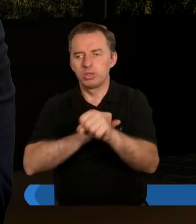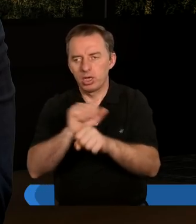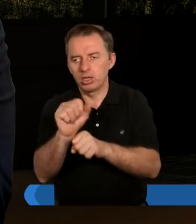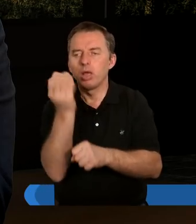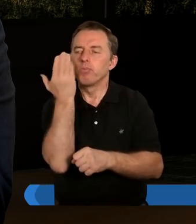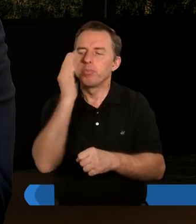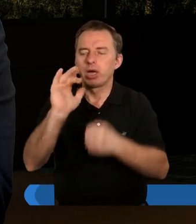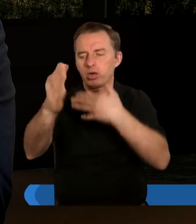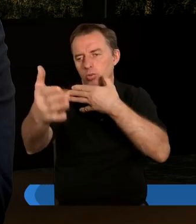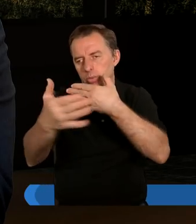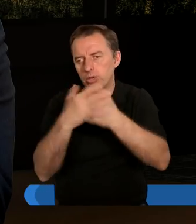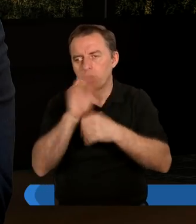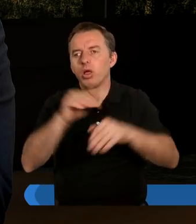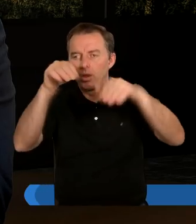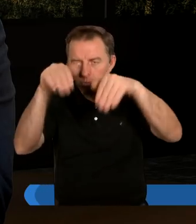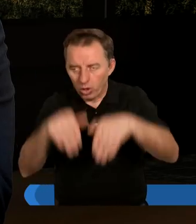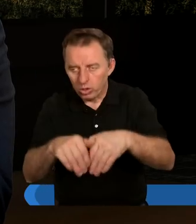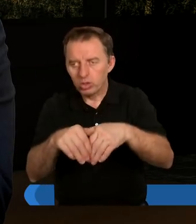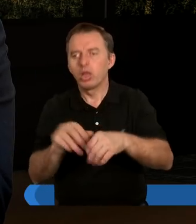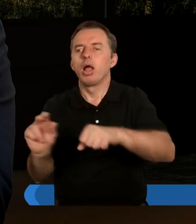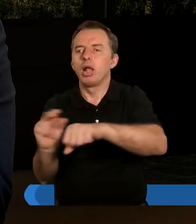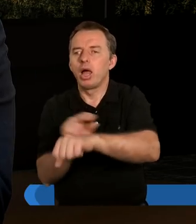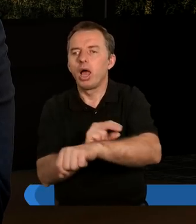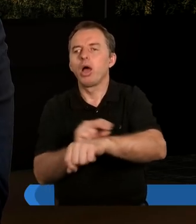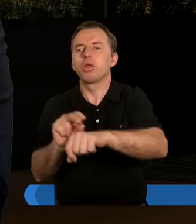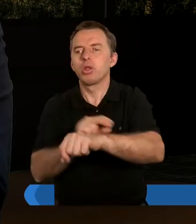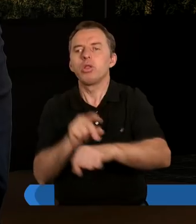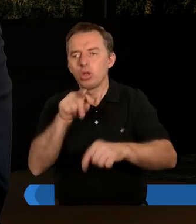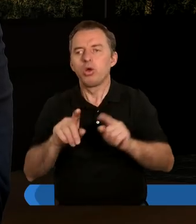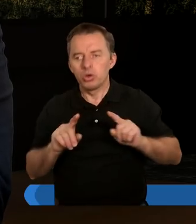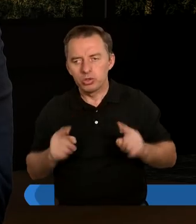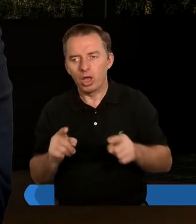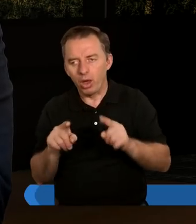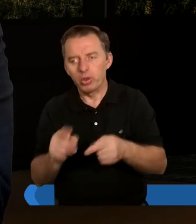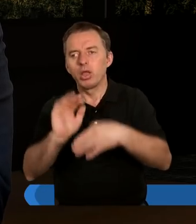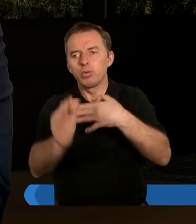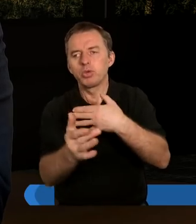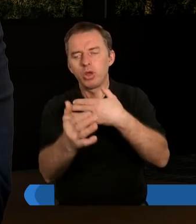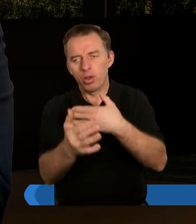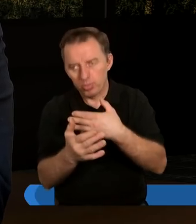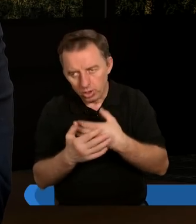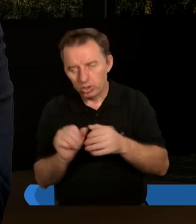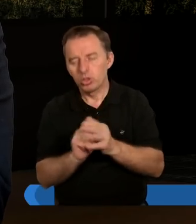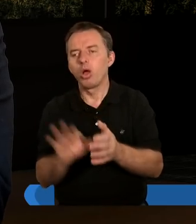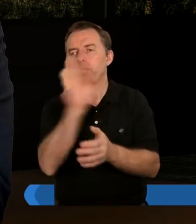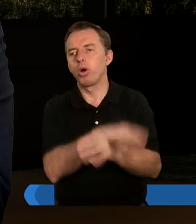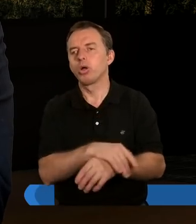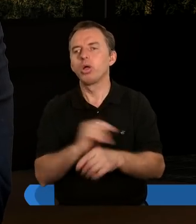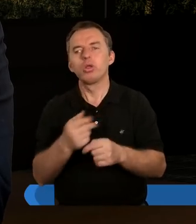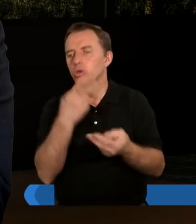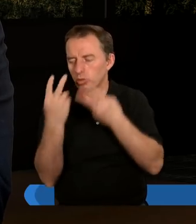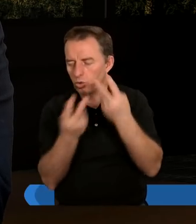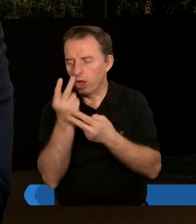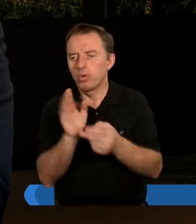bardzo blisko Boga, no to możemy profilaktycznie działać w ten sposób, że przybliżamy się do Pana Boga, w Nim